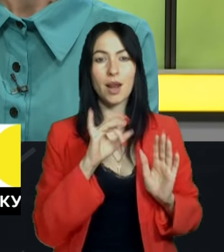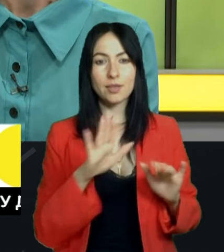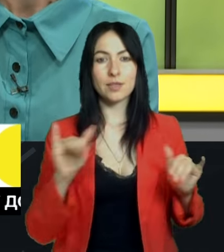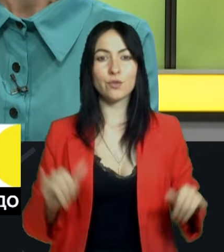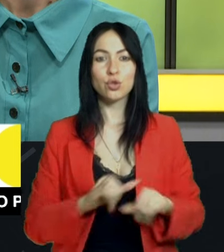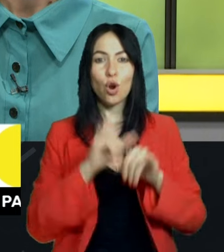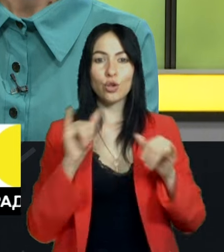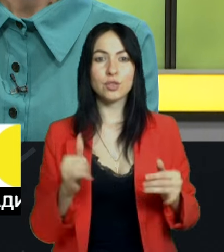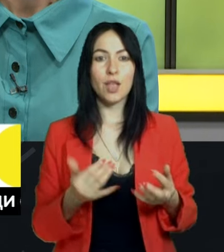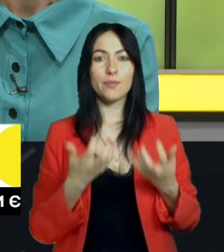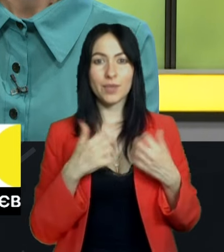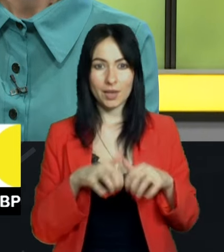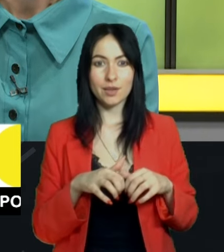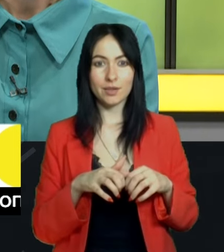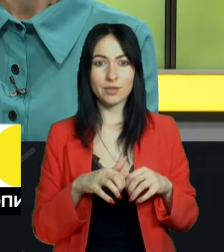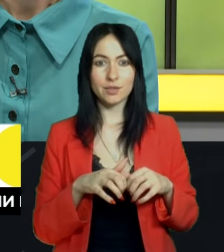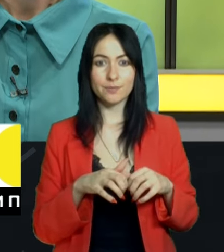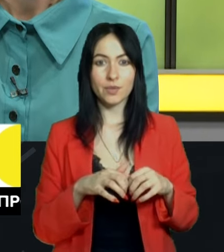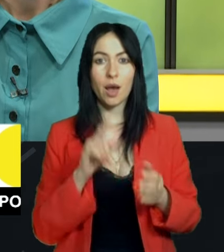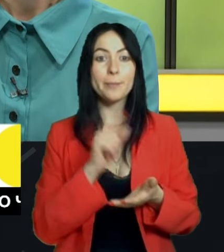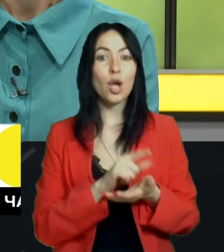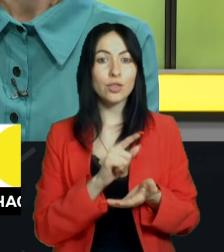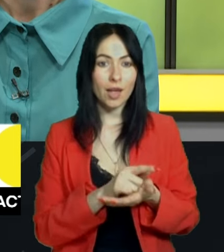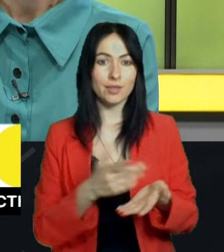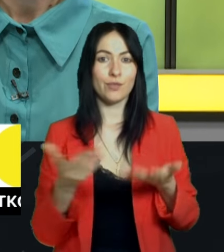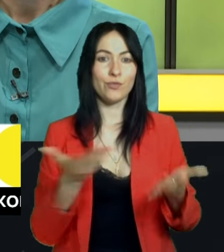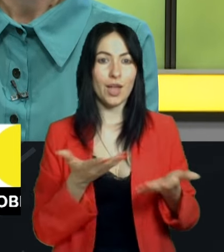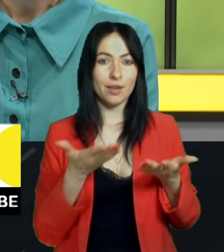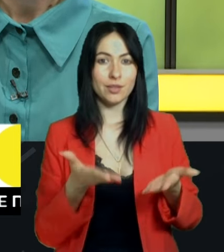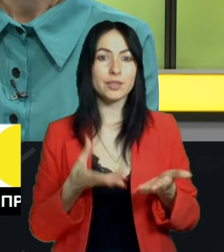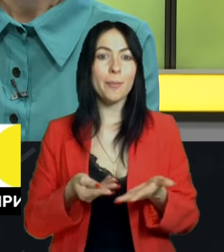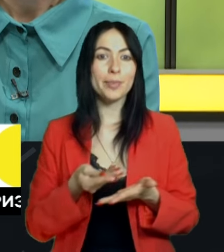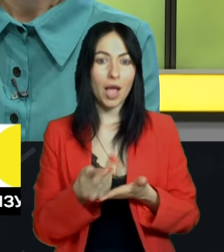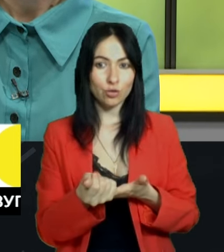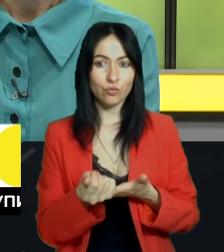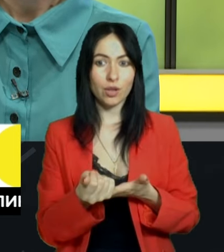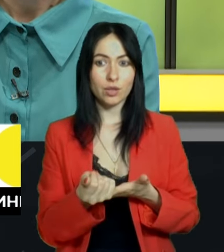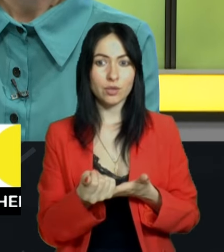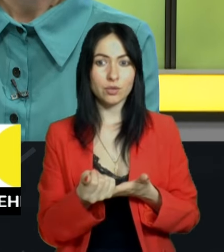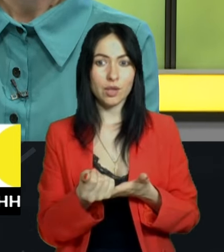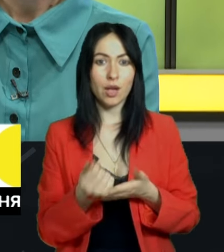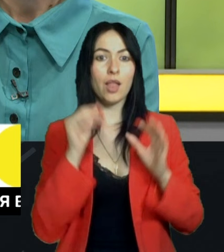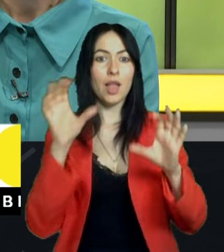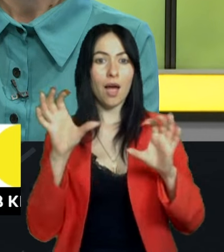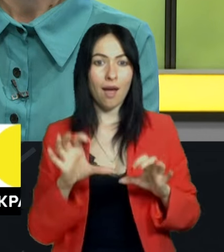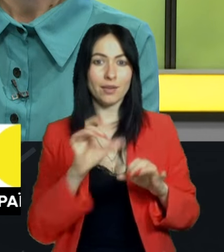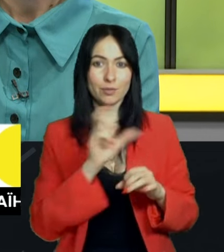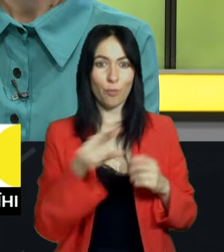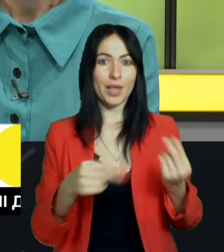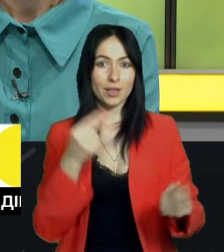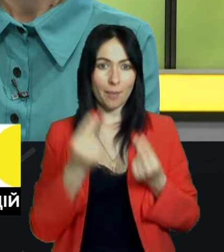податків, які сплачувалися легальними суб'єктами ігрального бізнесу.